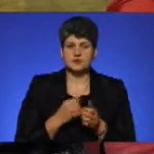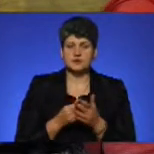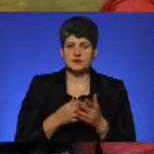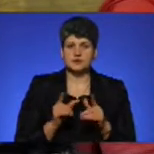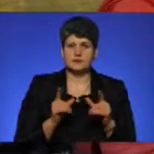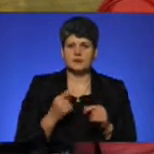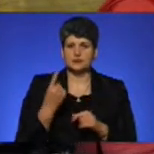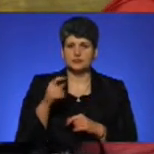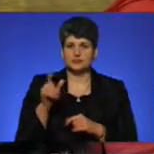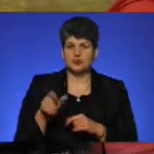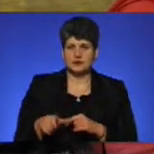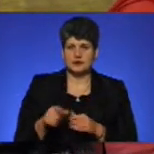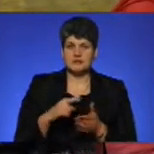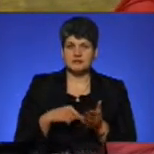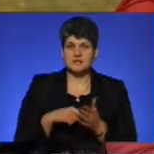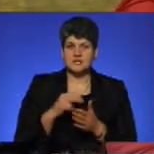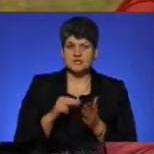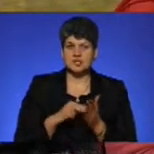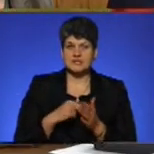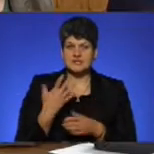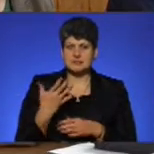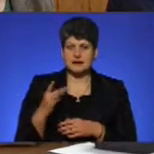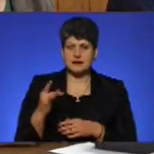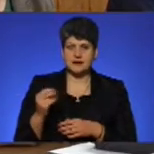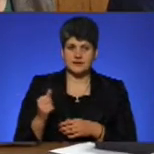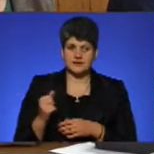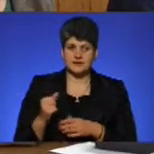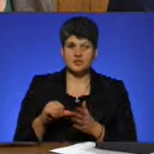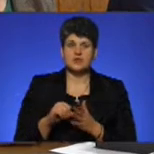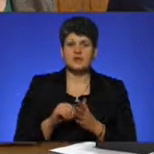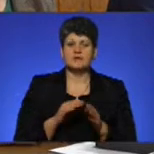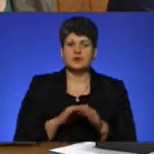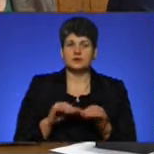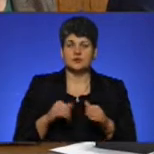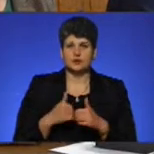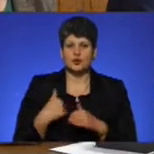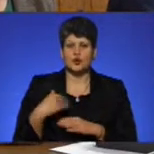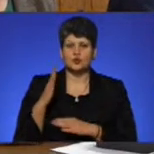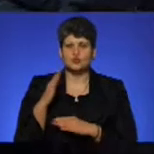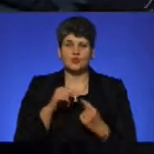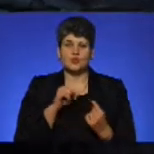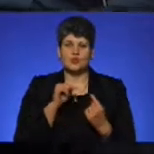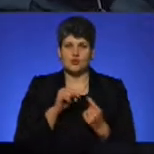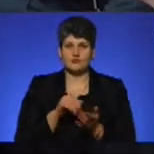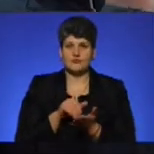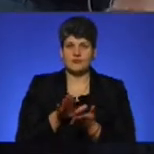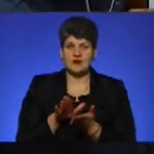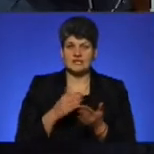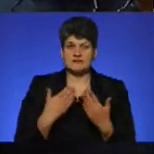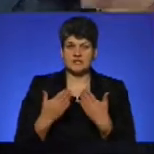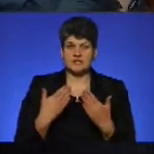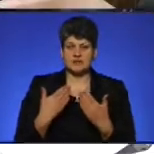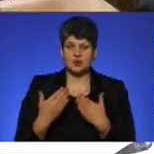одного пасажира в місті Черкаси 5 гривень. Члени виконкому одностайно голосують проти та відмовляються від діалогу із